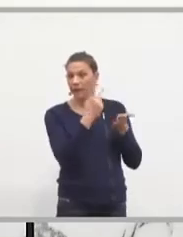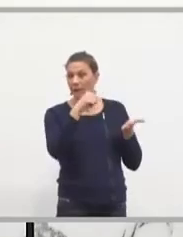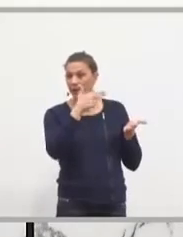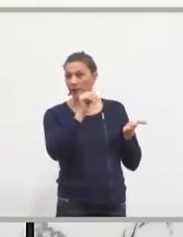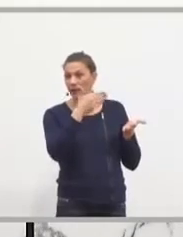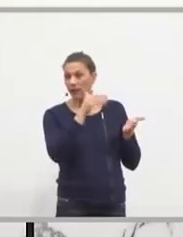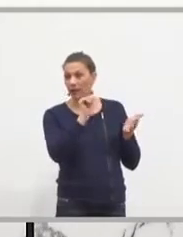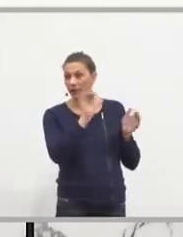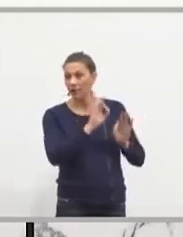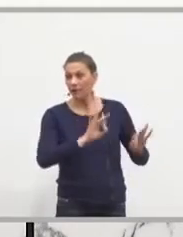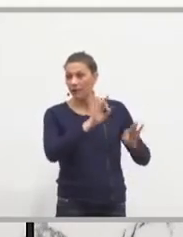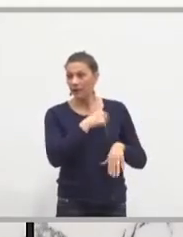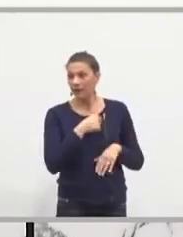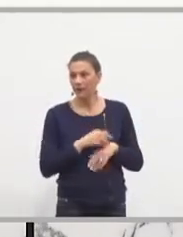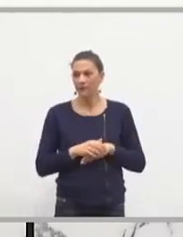Voilà.